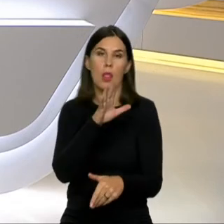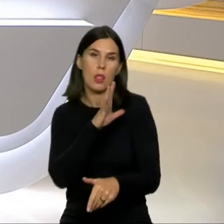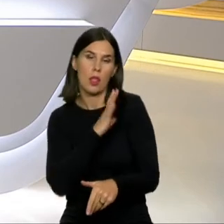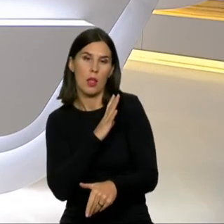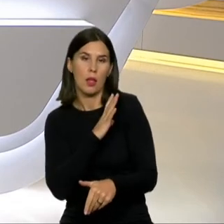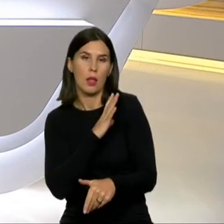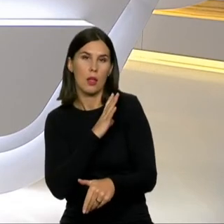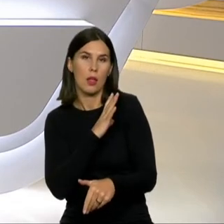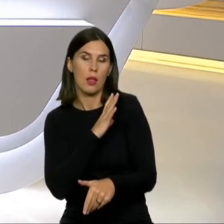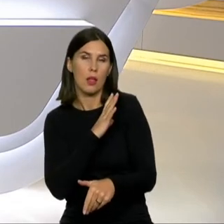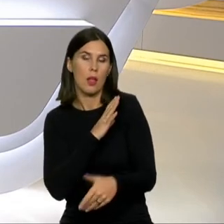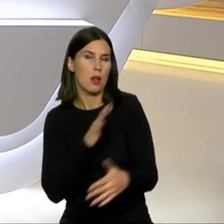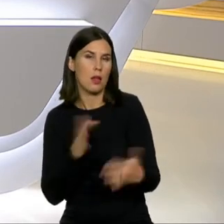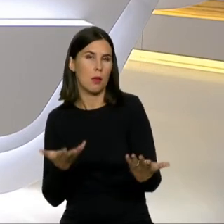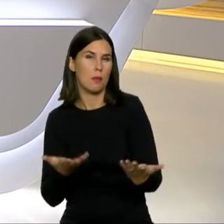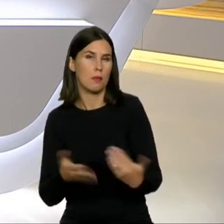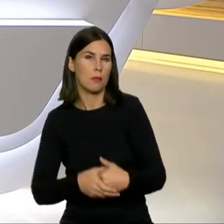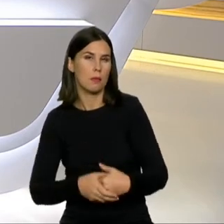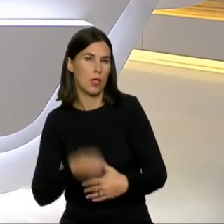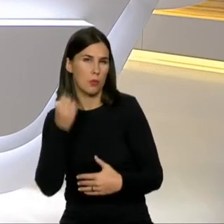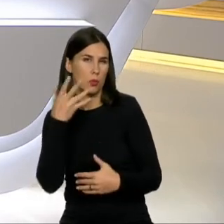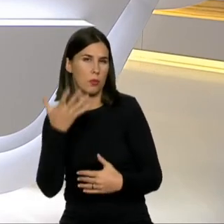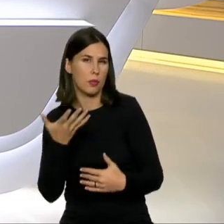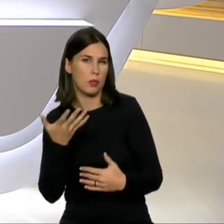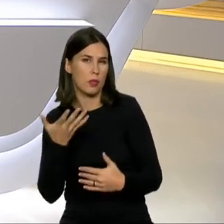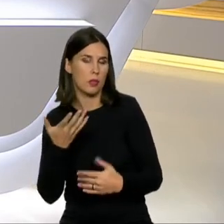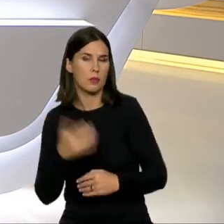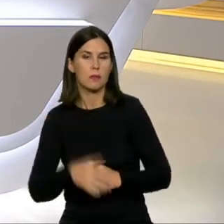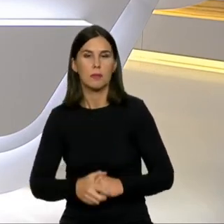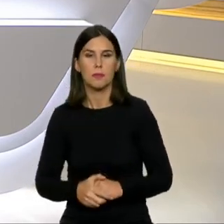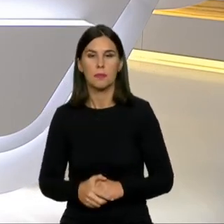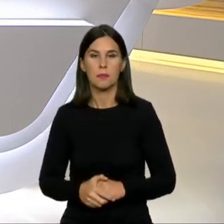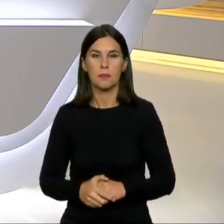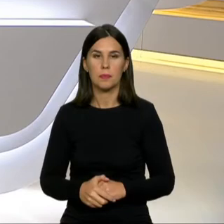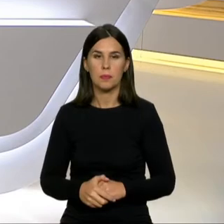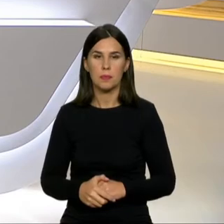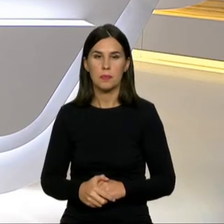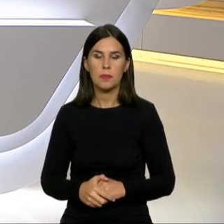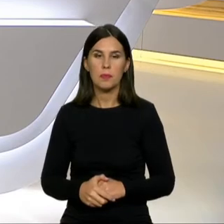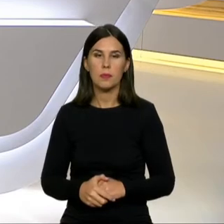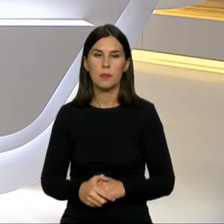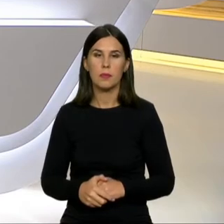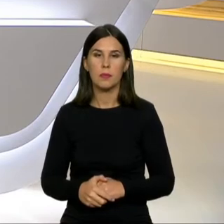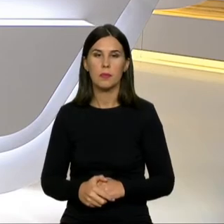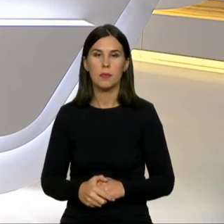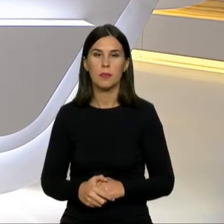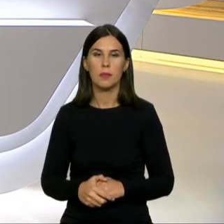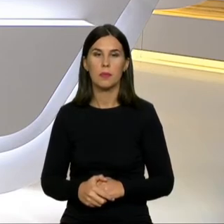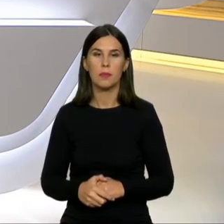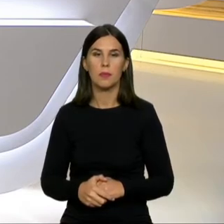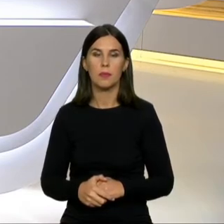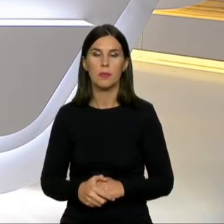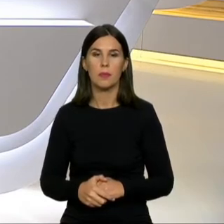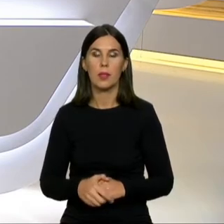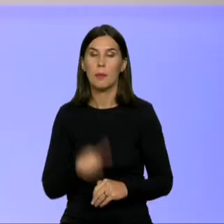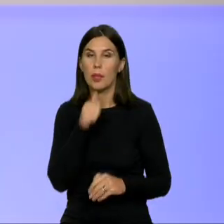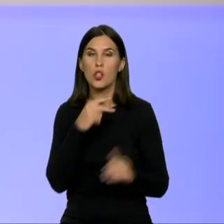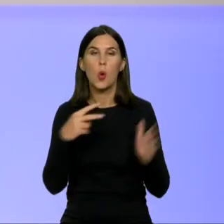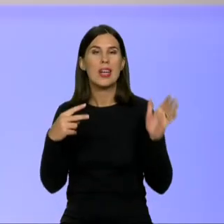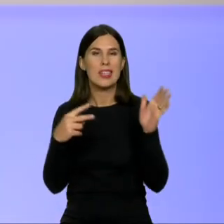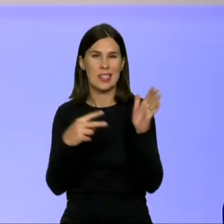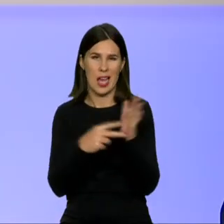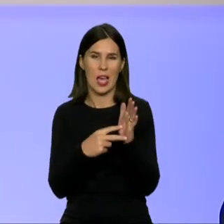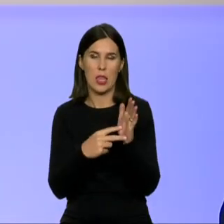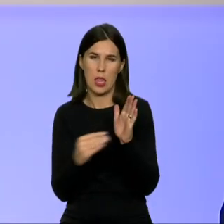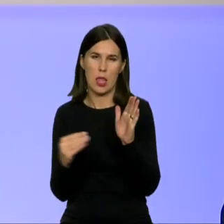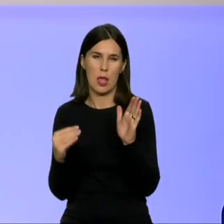Netiesa. Na, taip, sakykime, kad valstybė dengs kainos dalį, tai reiškia, nebus kaina fiksuota, tai